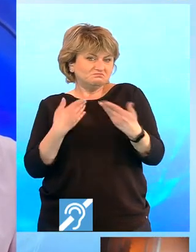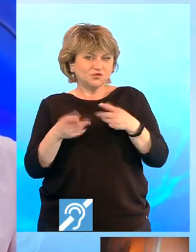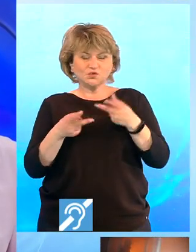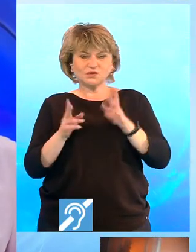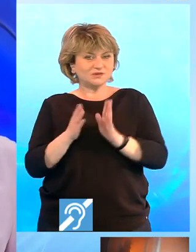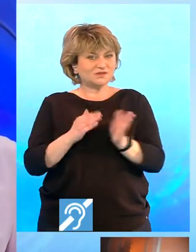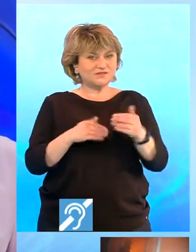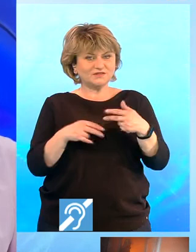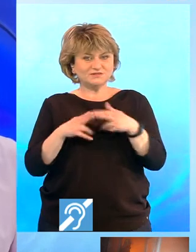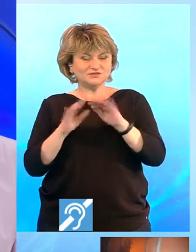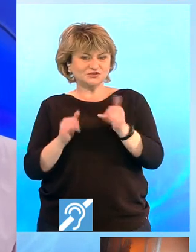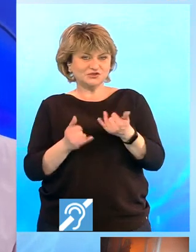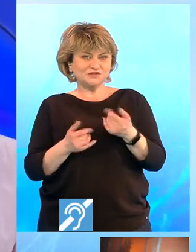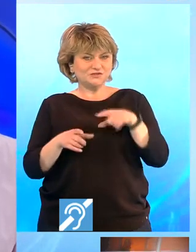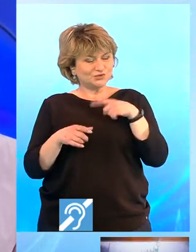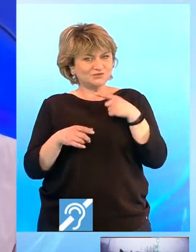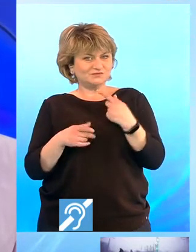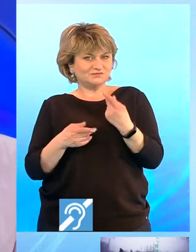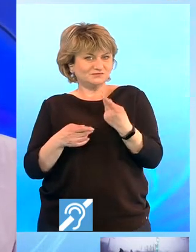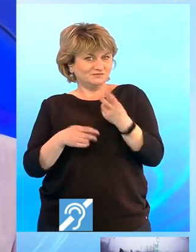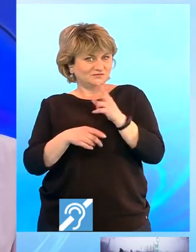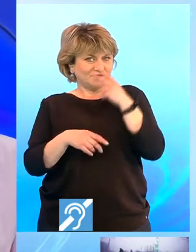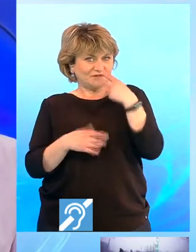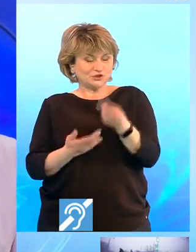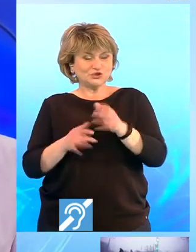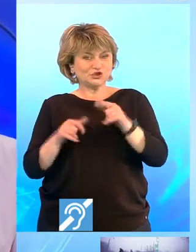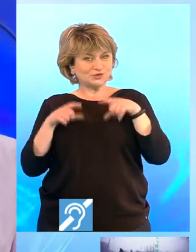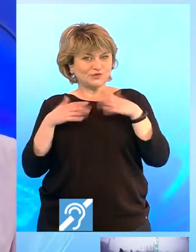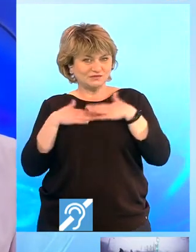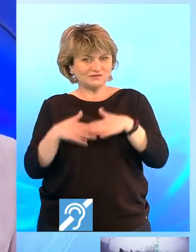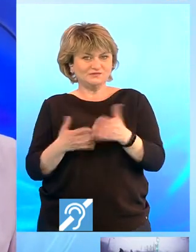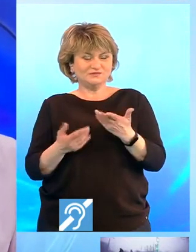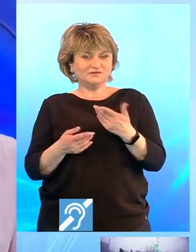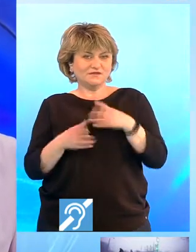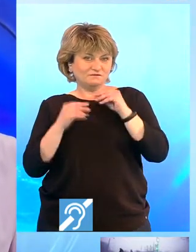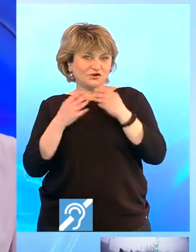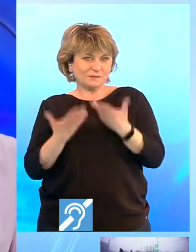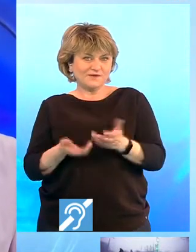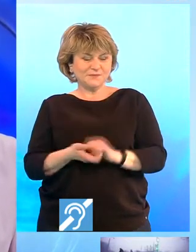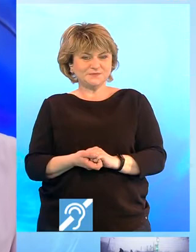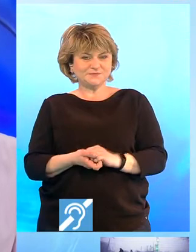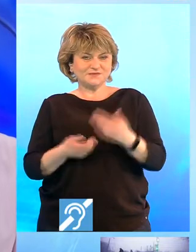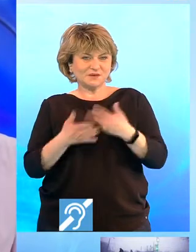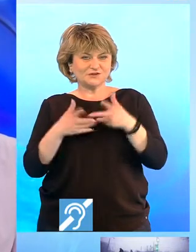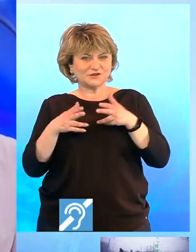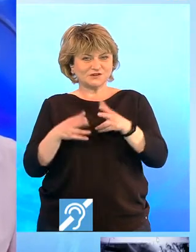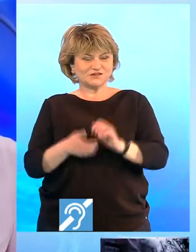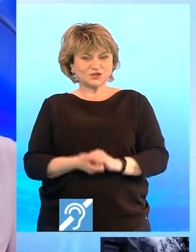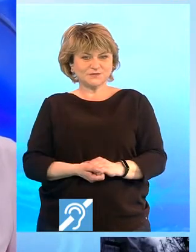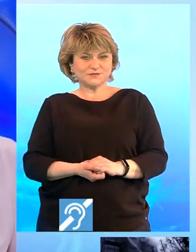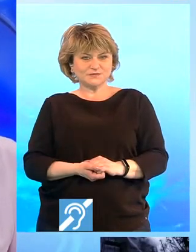întâlnirile, din potrivă sunt remarcați și le sunt apreciate vorbele. Pentru raci,